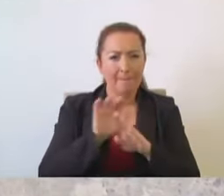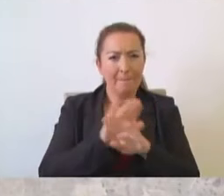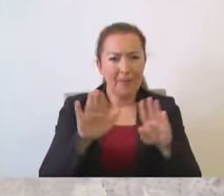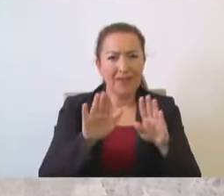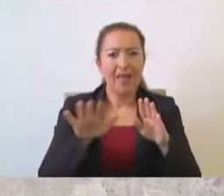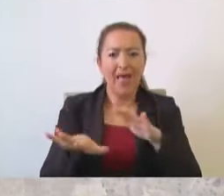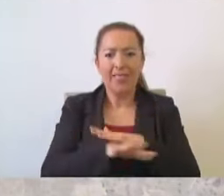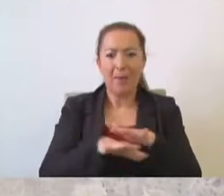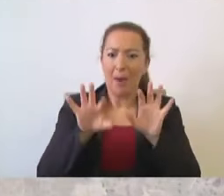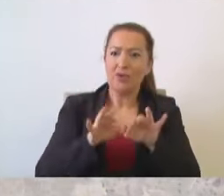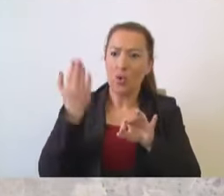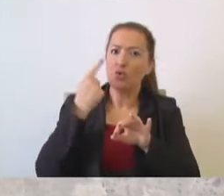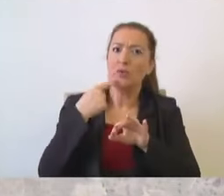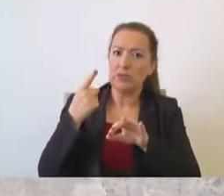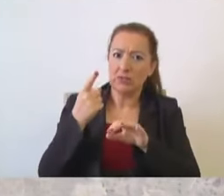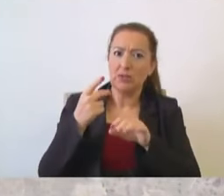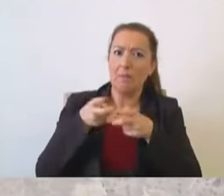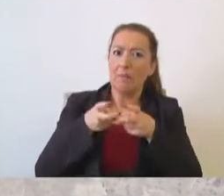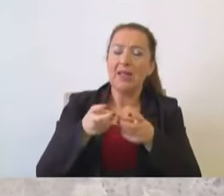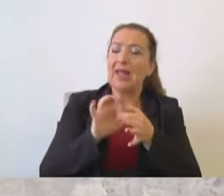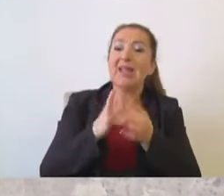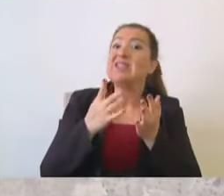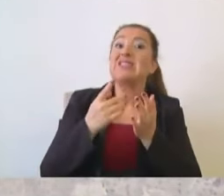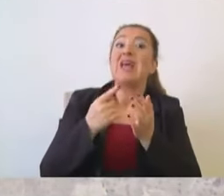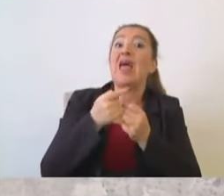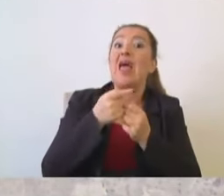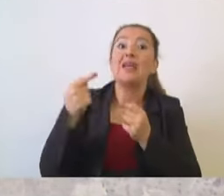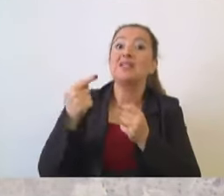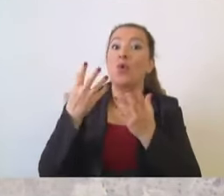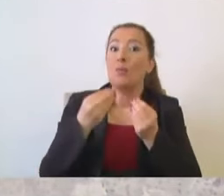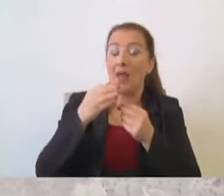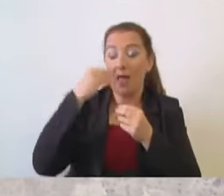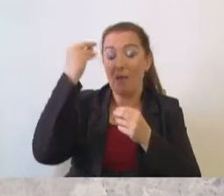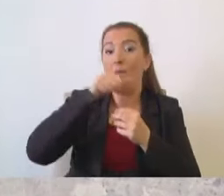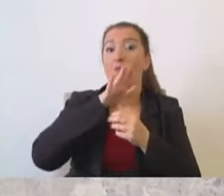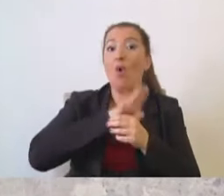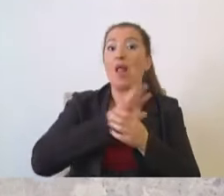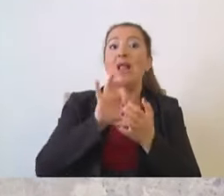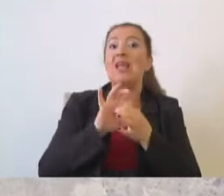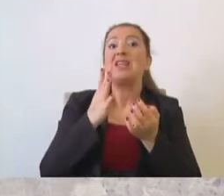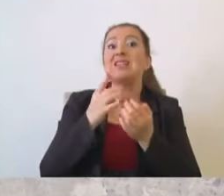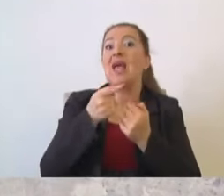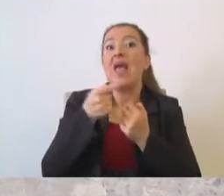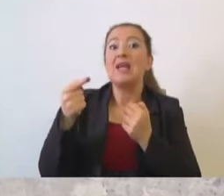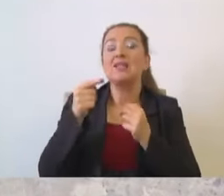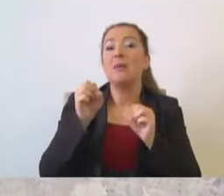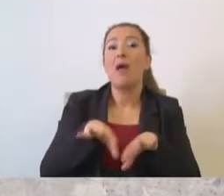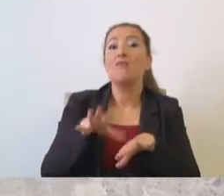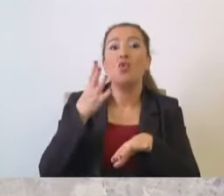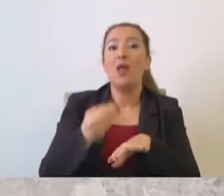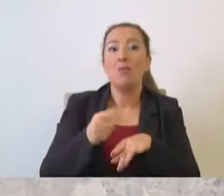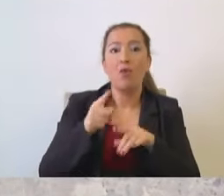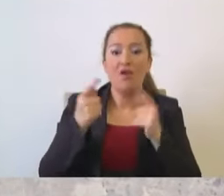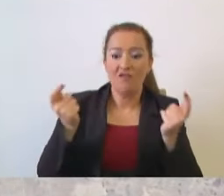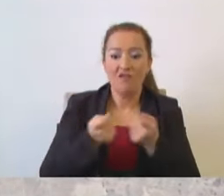temelini attık dediğiniz metronun nesi eksik olabilir? Ekrem İmamoğlu nesini eksik bırakmış olabilir de? Hani